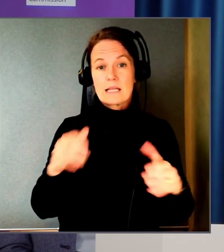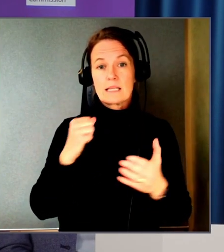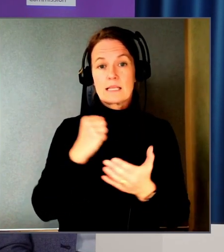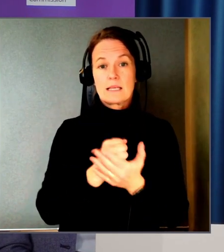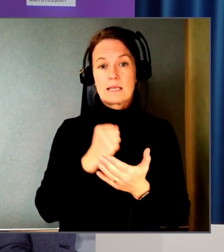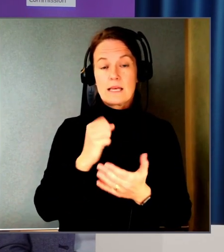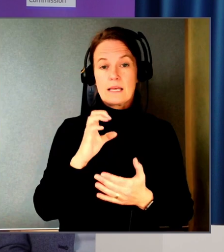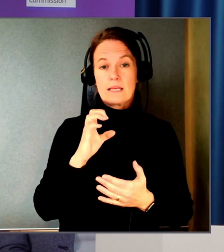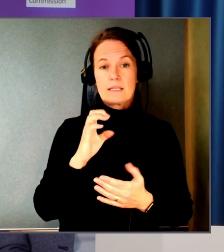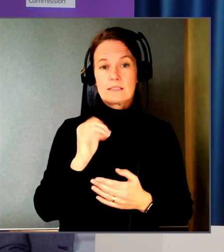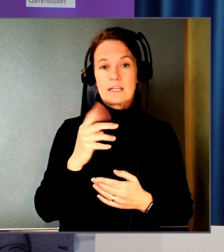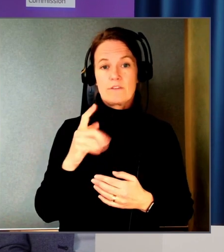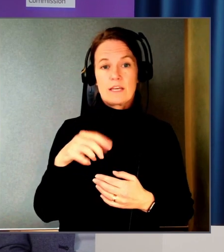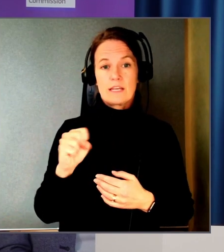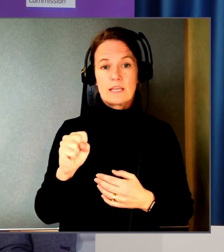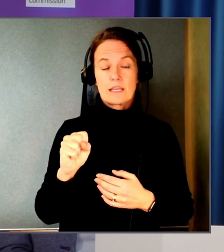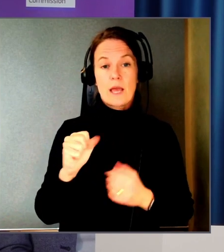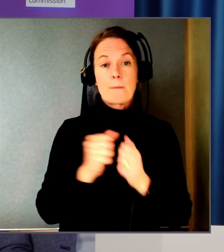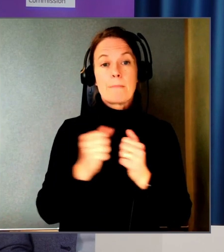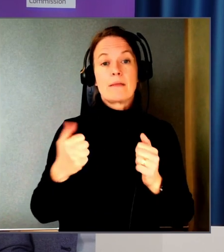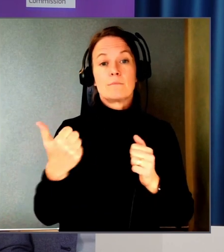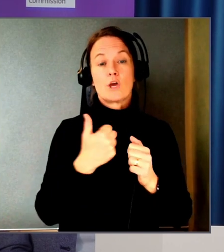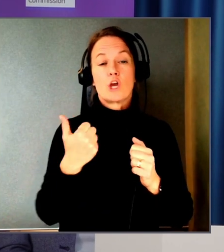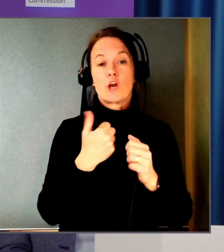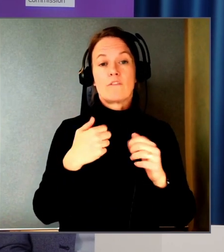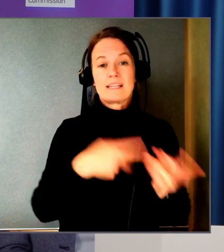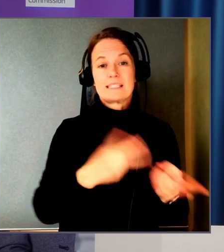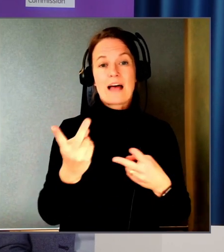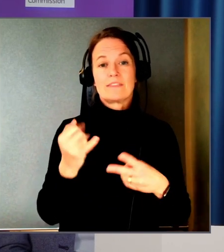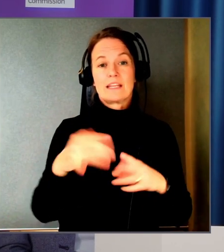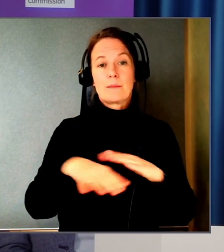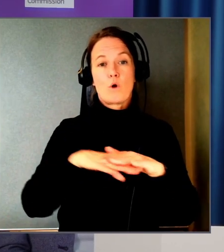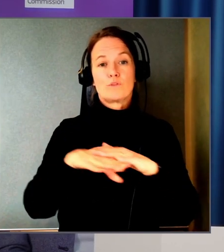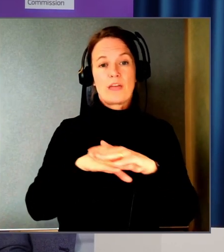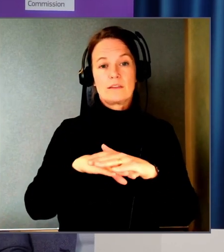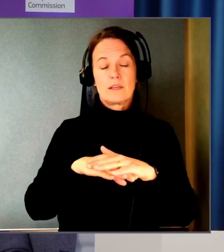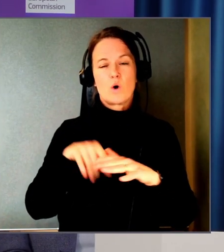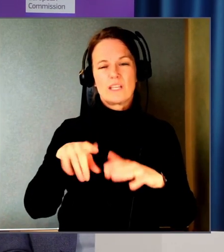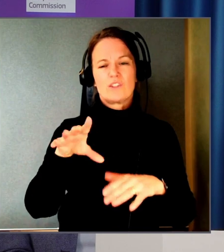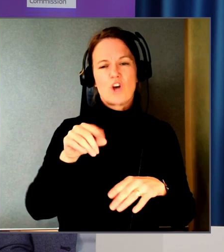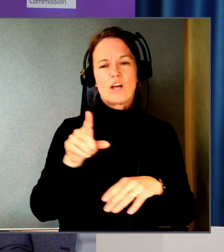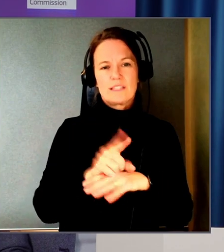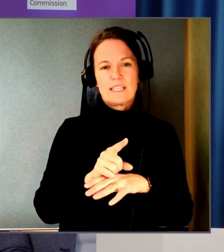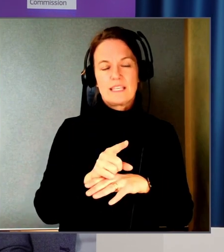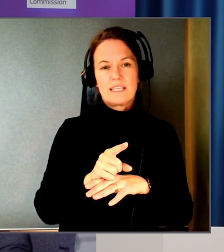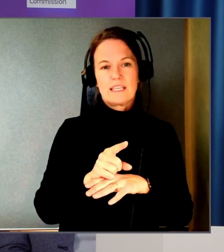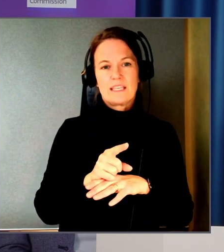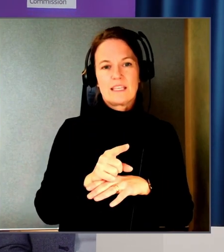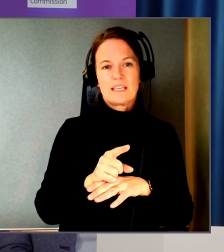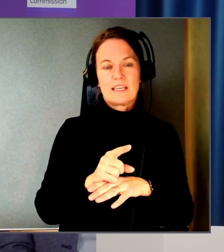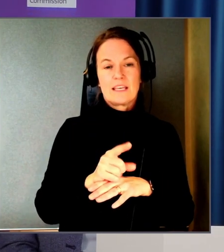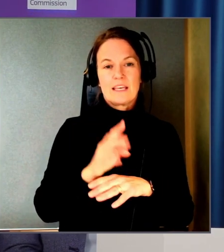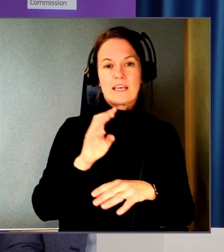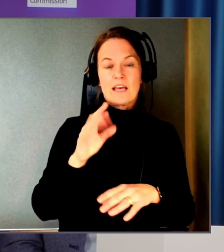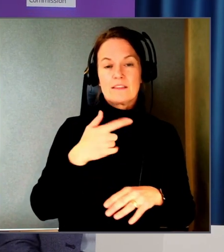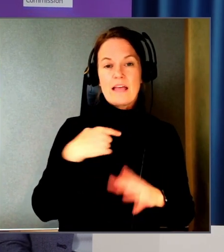Problemet är ju att man behöver en standard i botten. Och det kommer ju ta tid innan EN 301-549 är